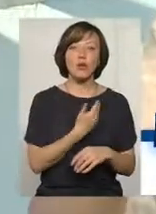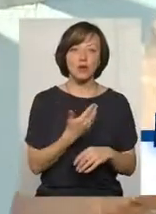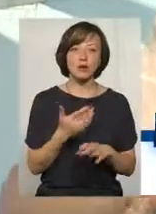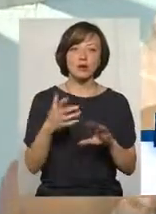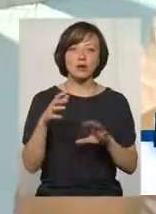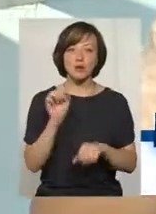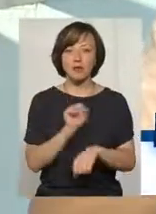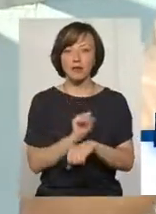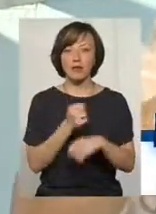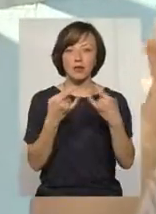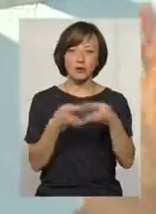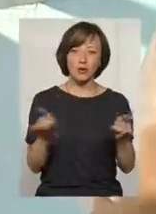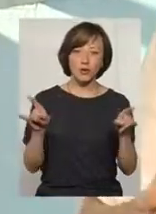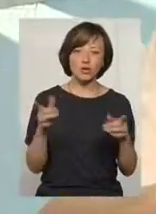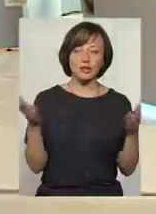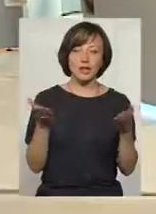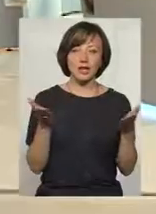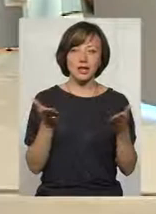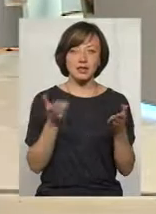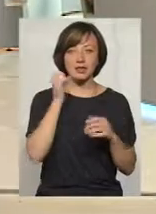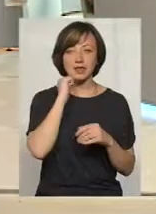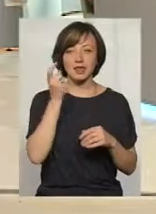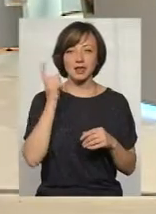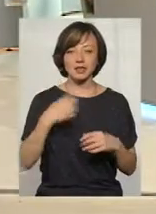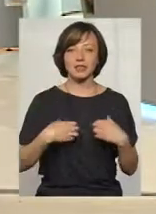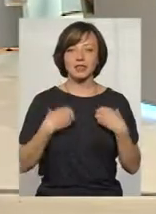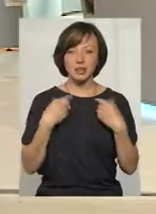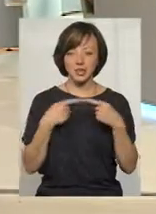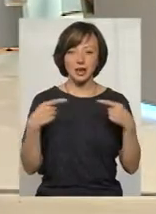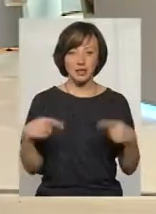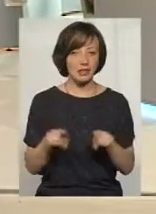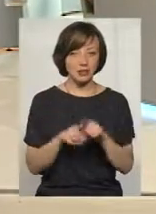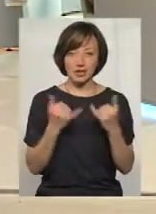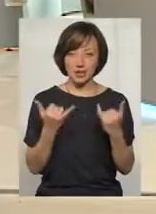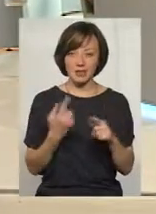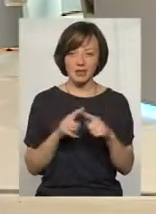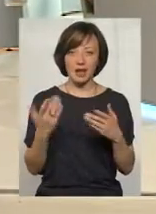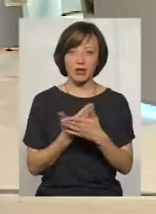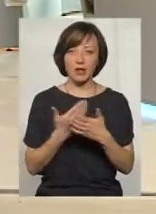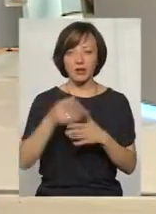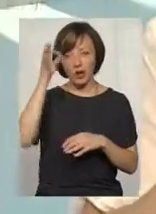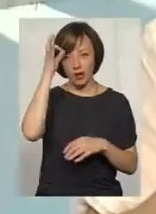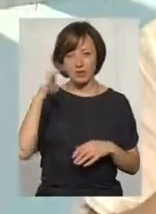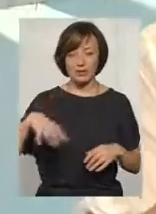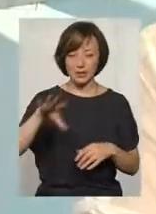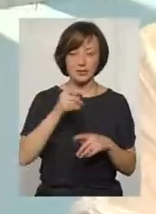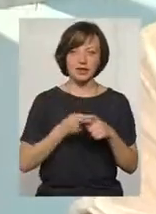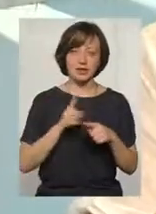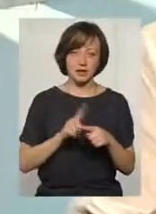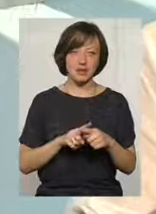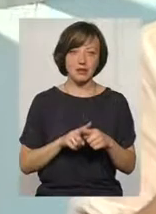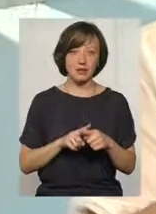балкони, лоджії, якісь старі, страшні, якісь отречі. Так точно зараз вже цей кім театр нагадує, з усім цим уже